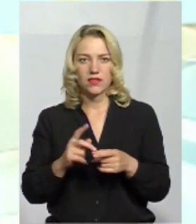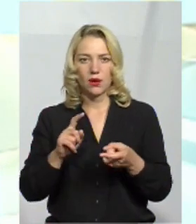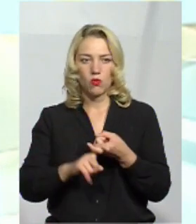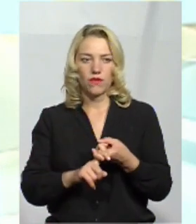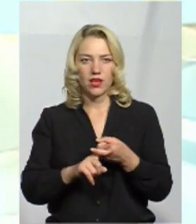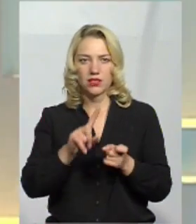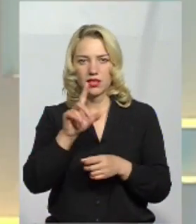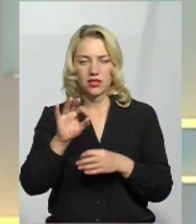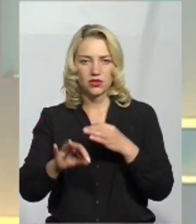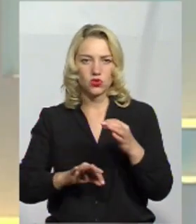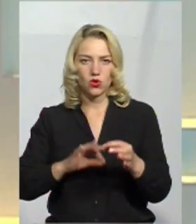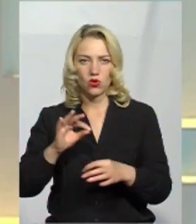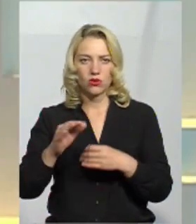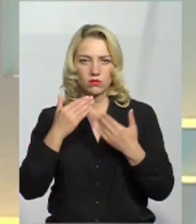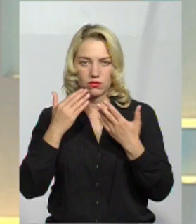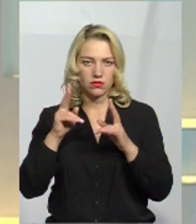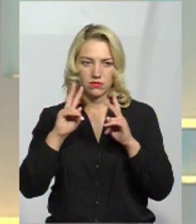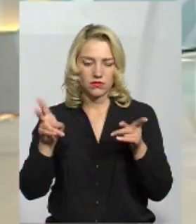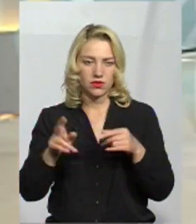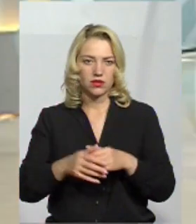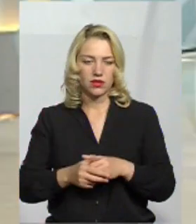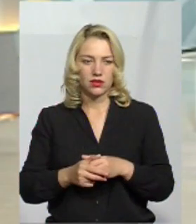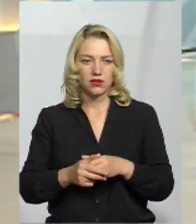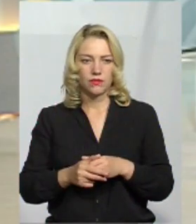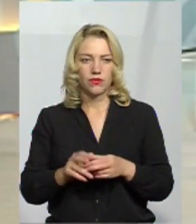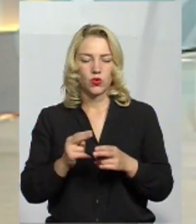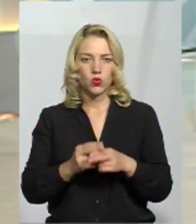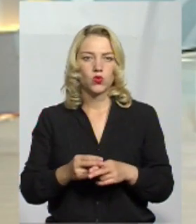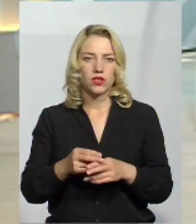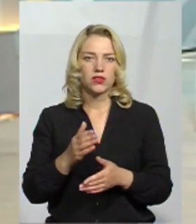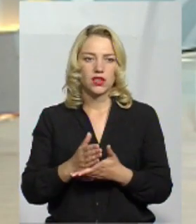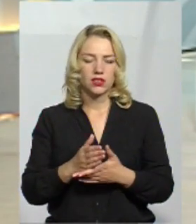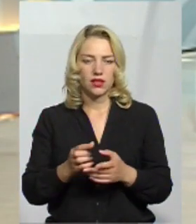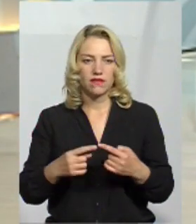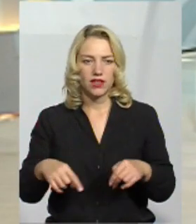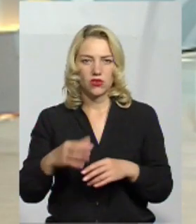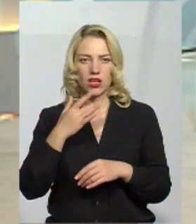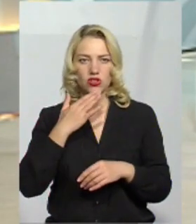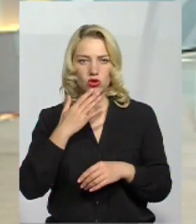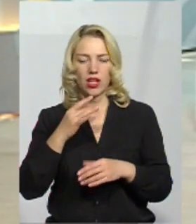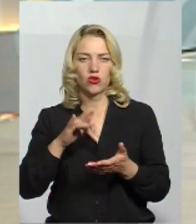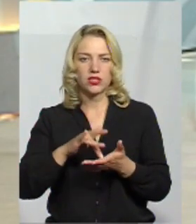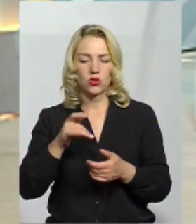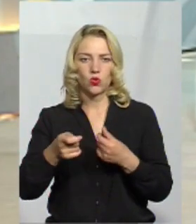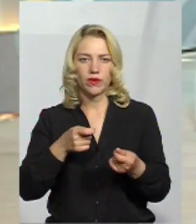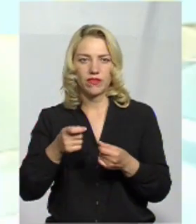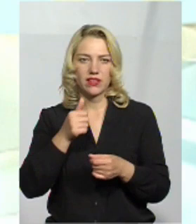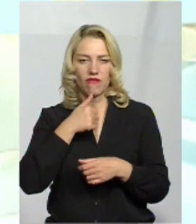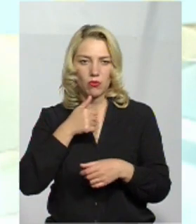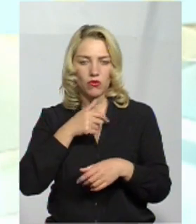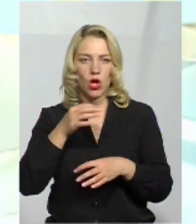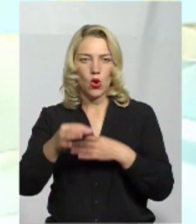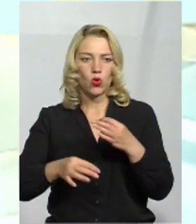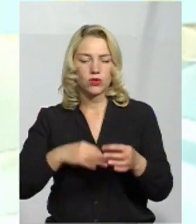'язані із космосом? Не знаю. Насправді, в Дунаївцях є філія Національного центру управління та випробування